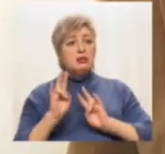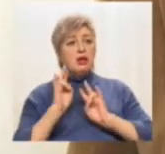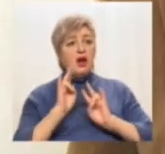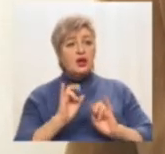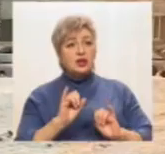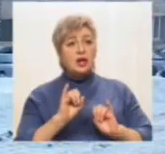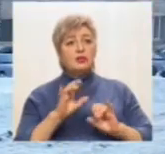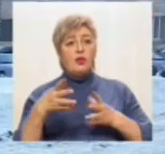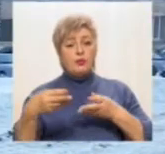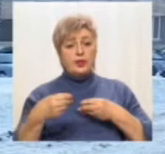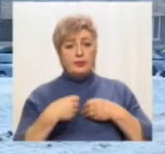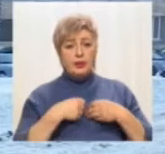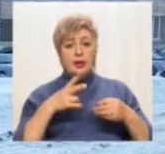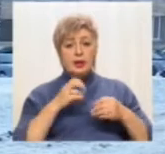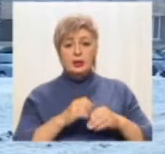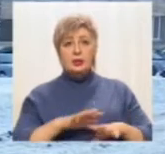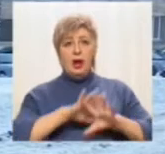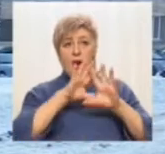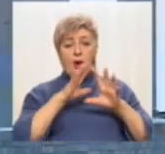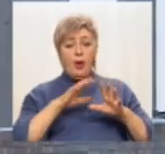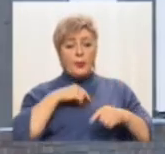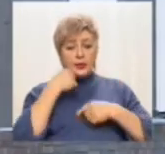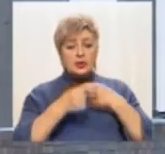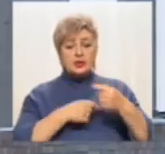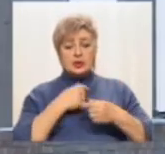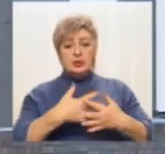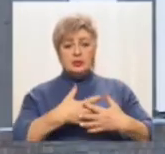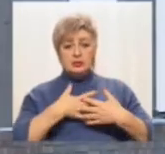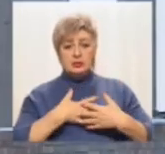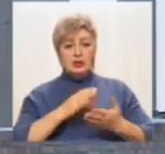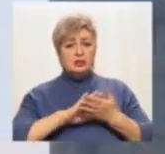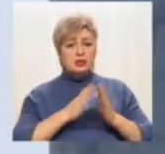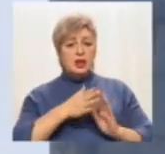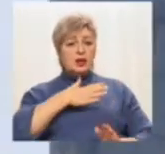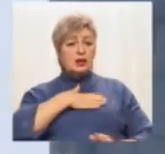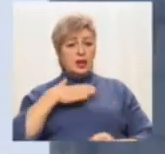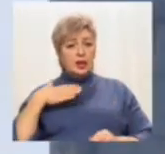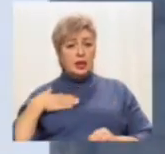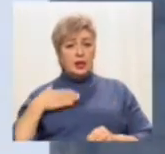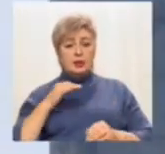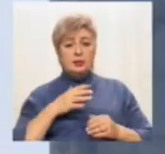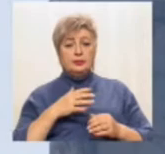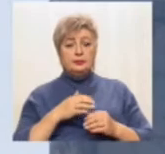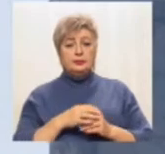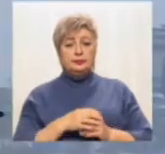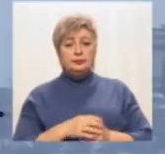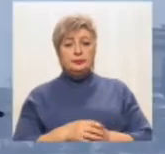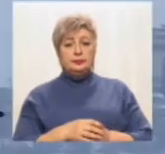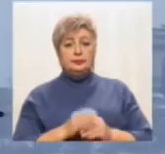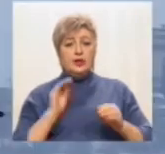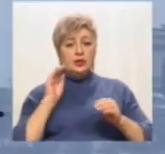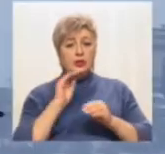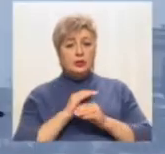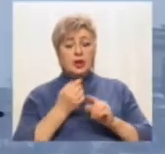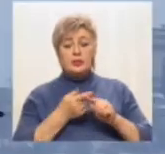негативно впливати на процес зовнішнього дихання, тобто на стан легенів і стан нашої респіраторної системи. Додам,